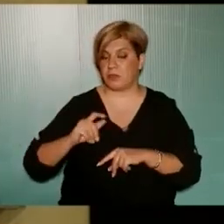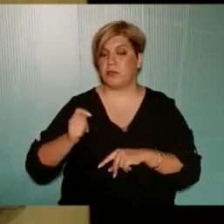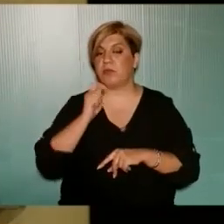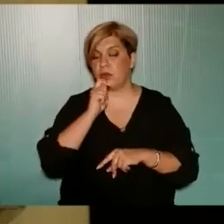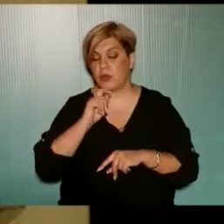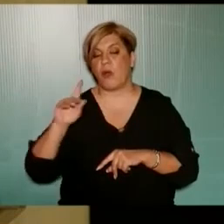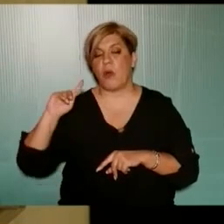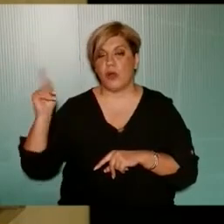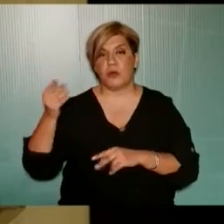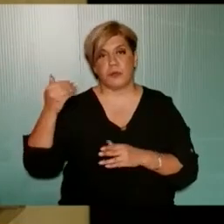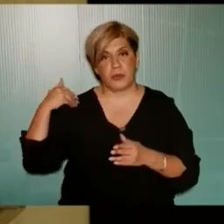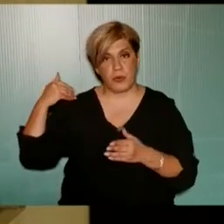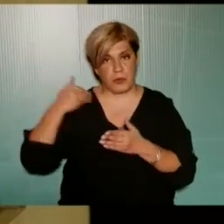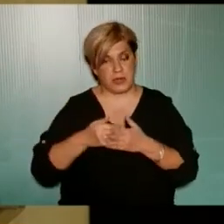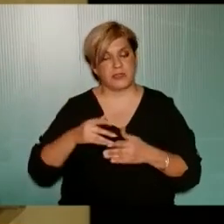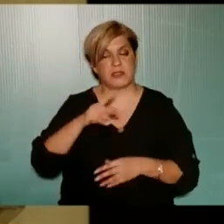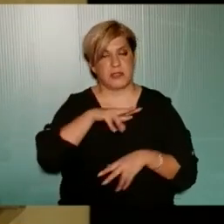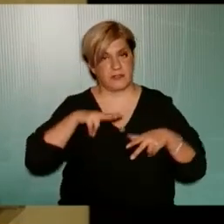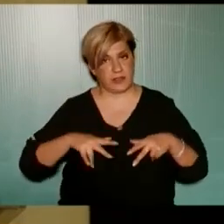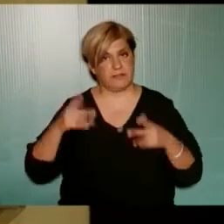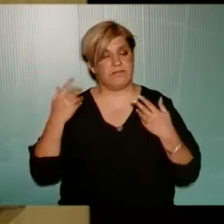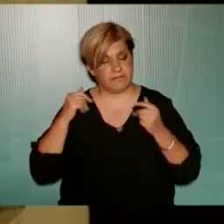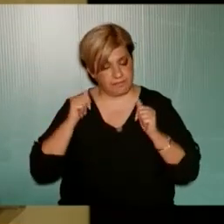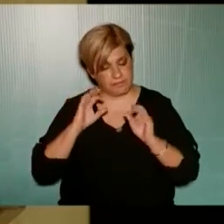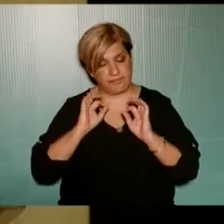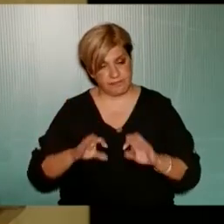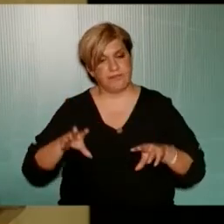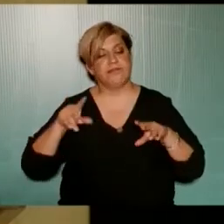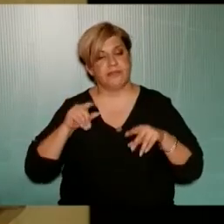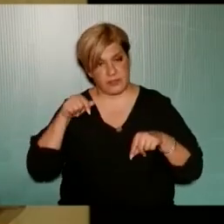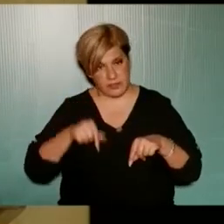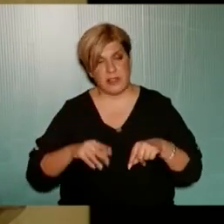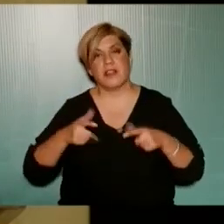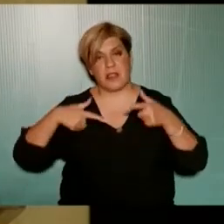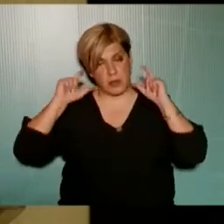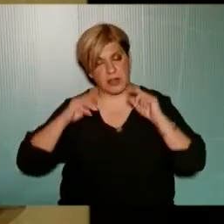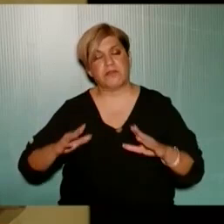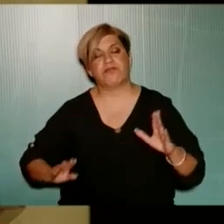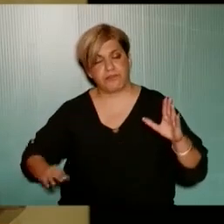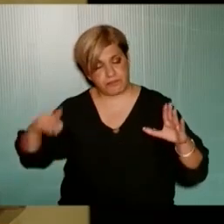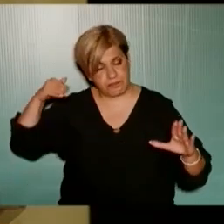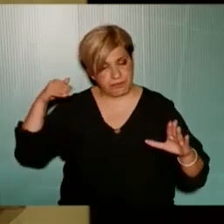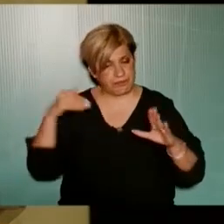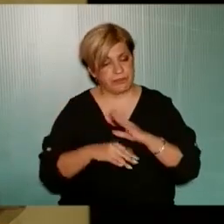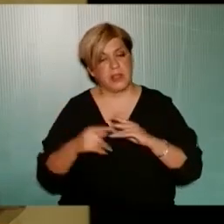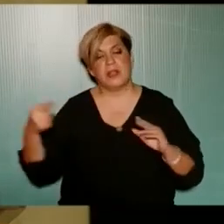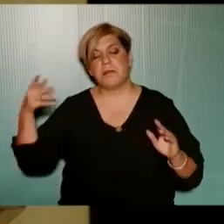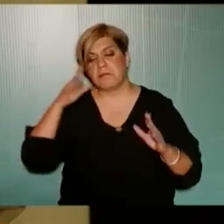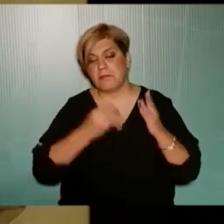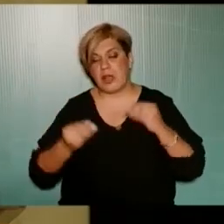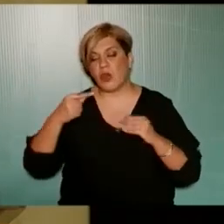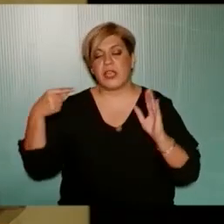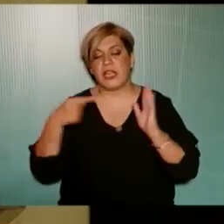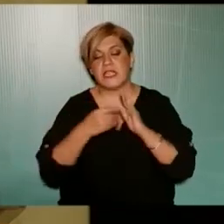υλοποίησαν όλες οι προηγούμενες κυβερνήσεις Και φυσικά την έχει απογειώσει η σημερινή της Ν.Δ. Που προχώρησε φέτος Επάνω από χίλιες